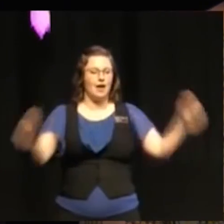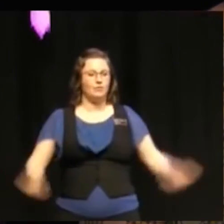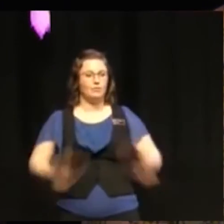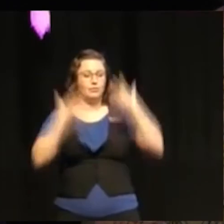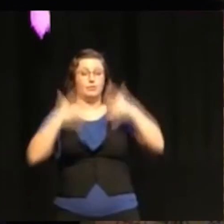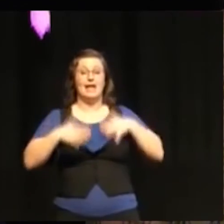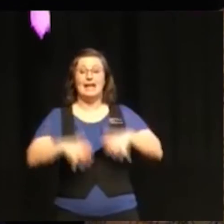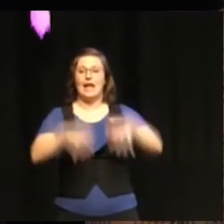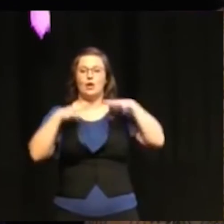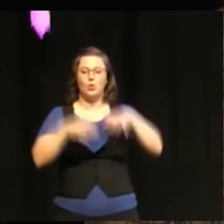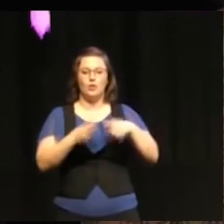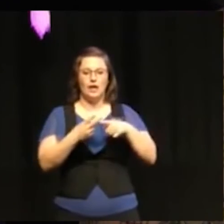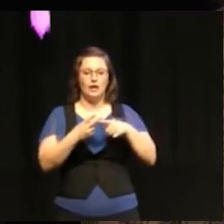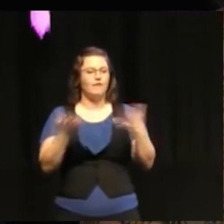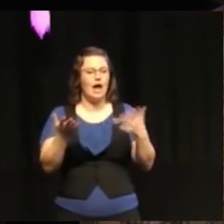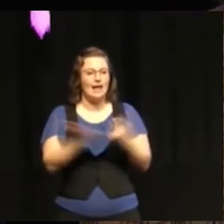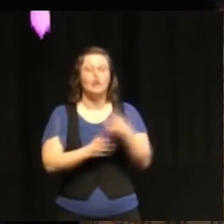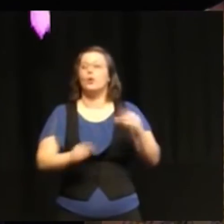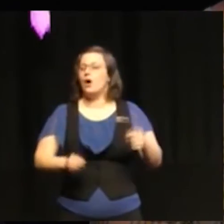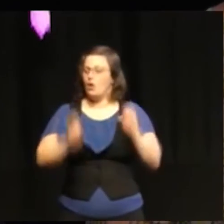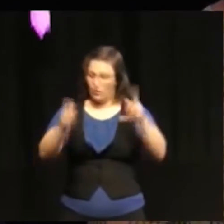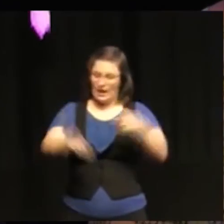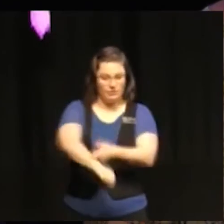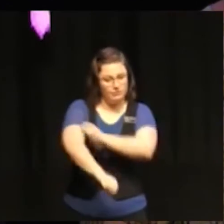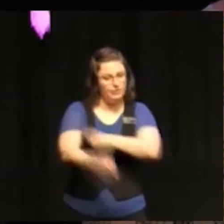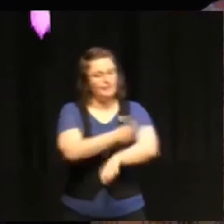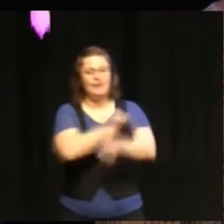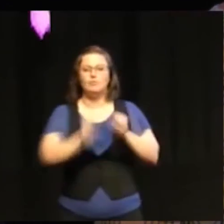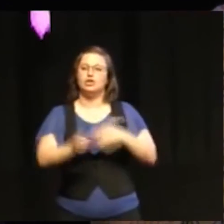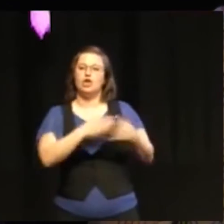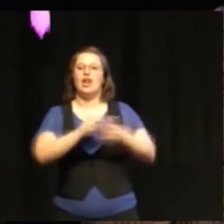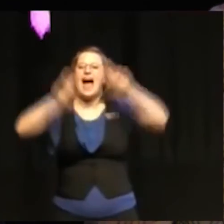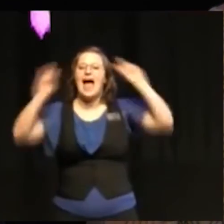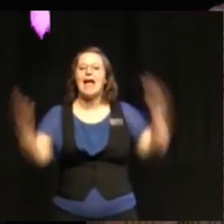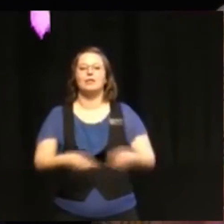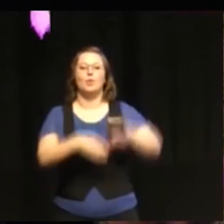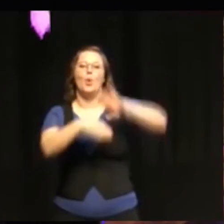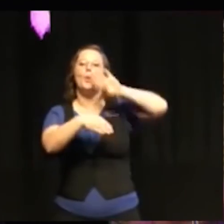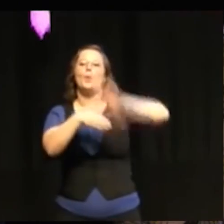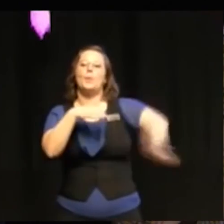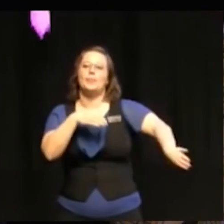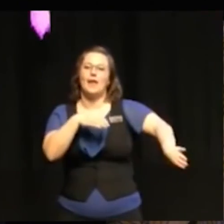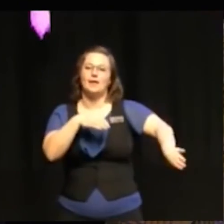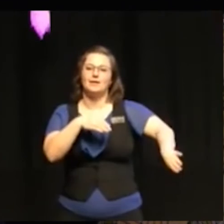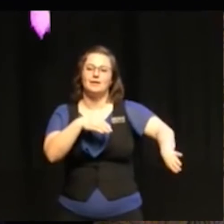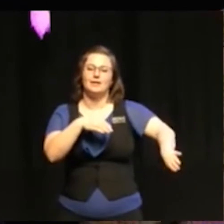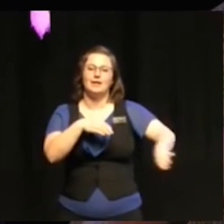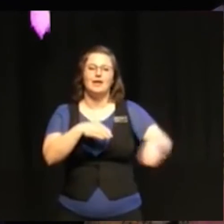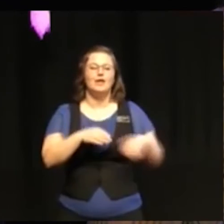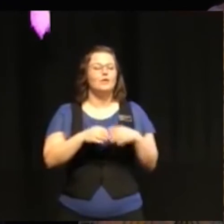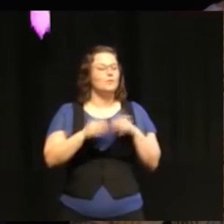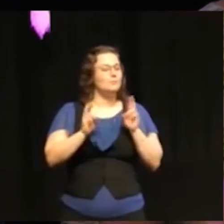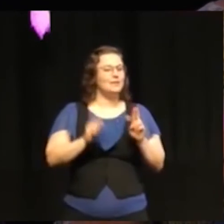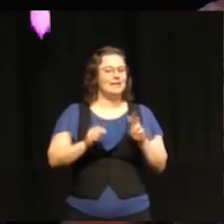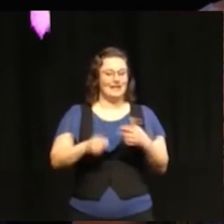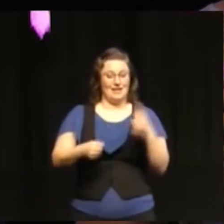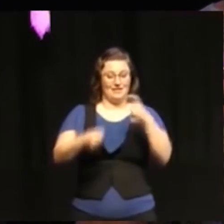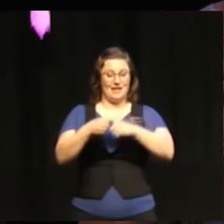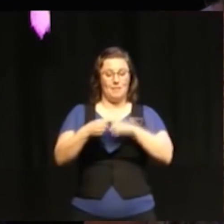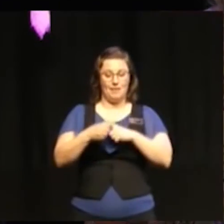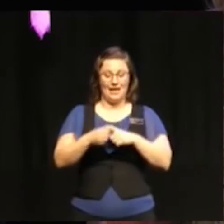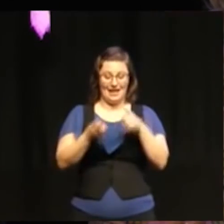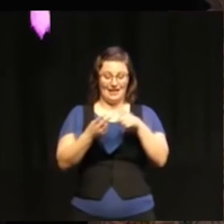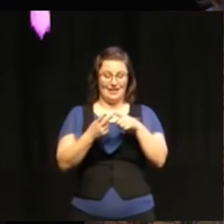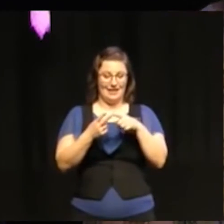it was really like okay we have to do it in spite of so there is no doubt that also in that context civil society